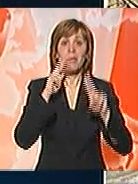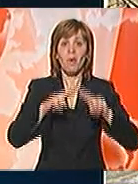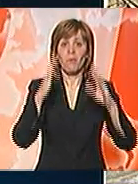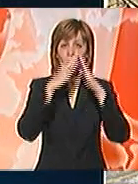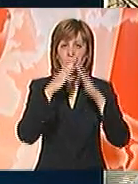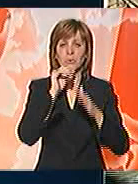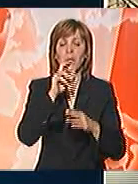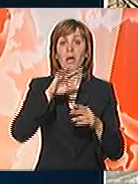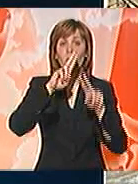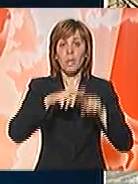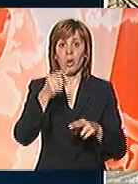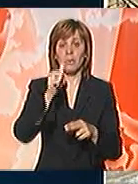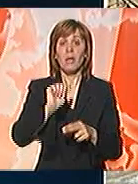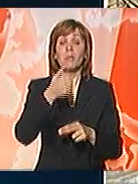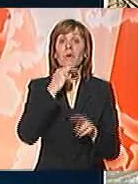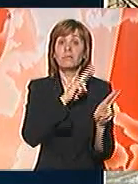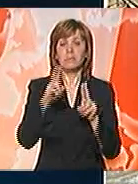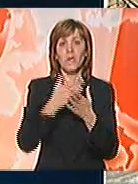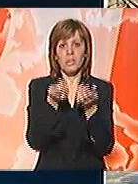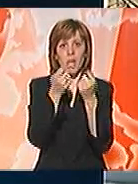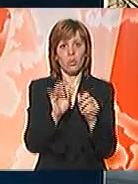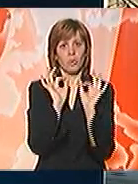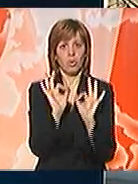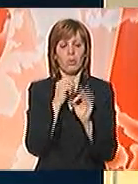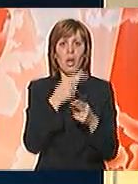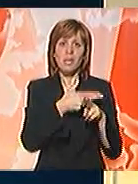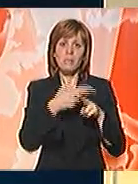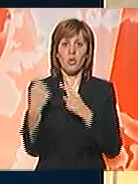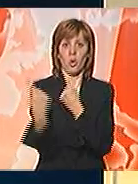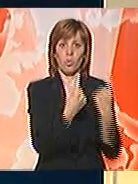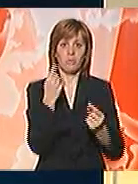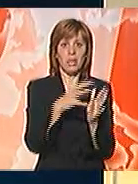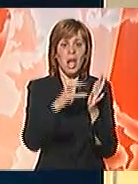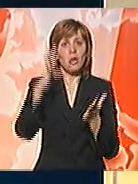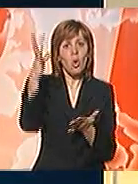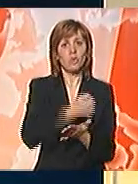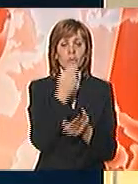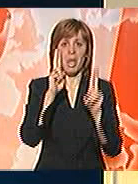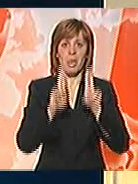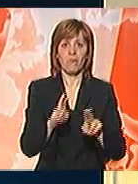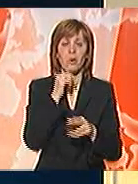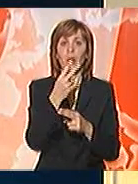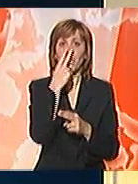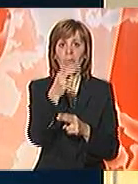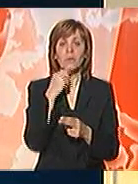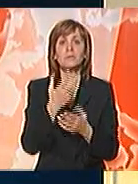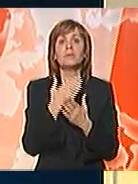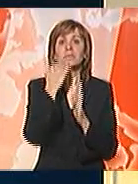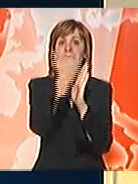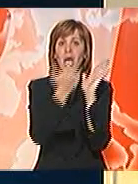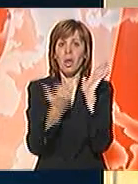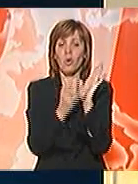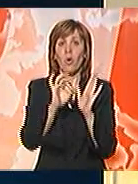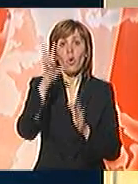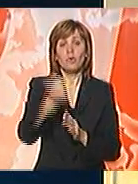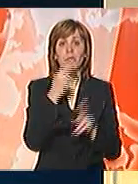sud je ocenio da je prvostepeni sud pravilno zaključio da su ispunjeni uslovi za trajno oduzimanje imovine, predviđeni odredbama zakona